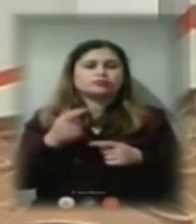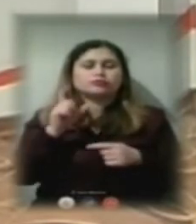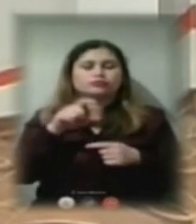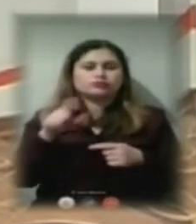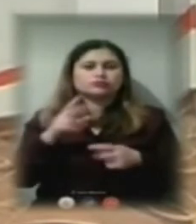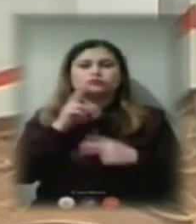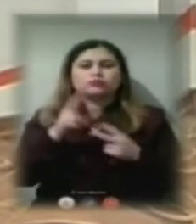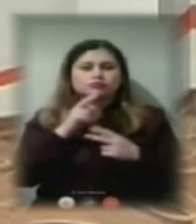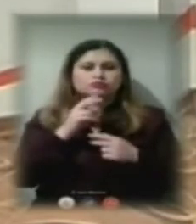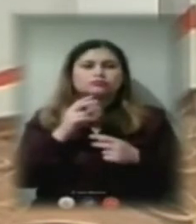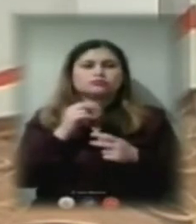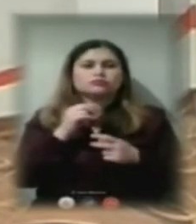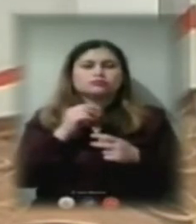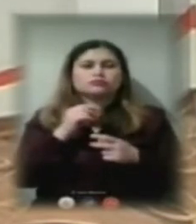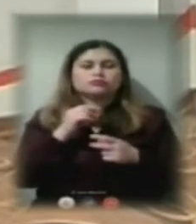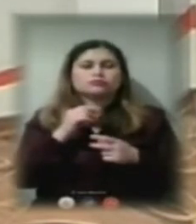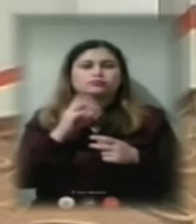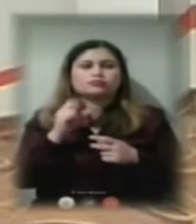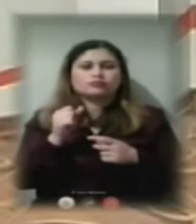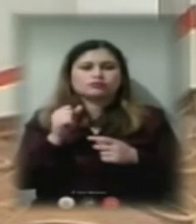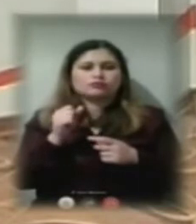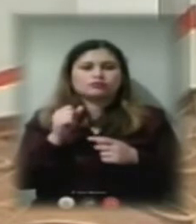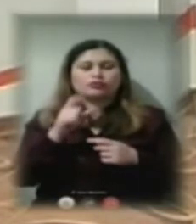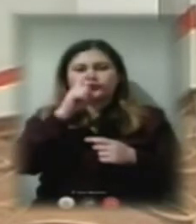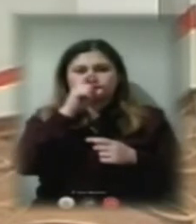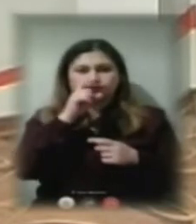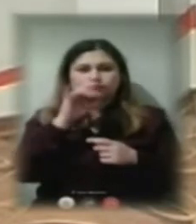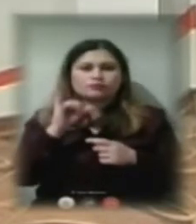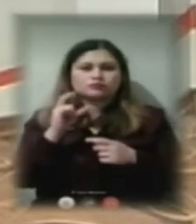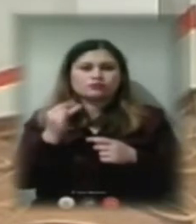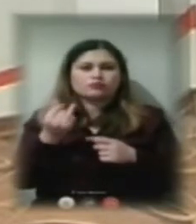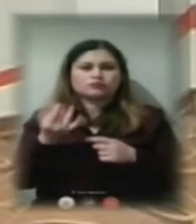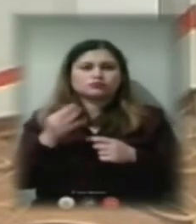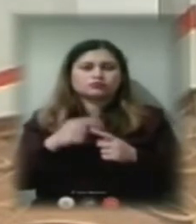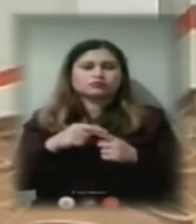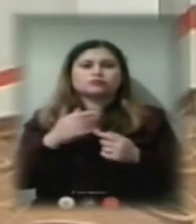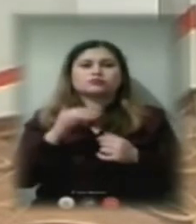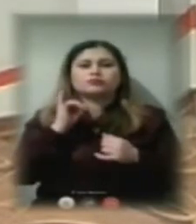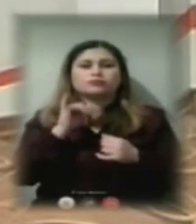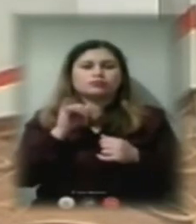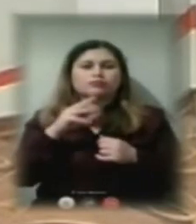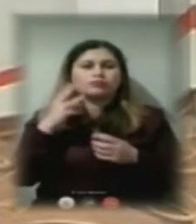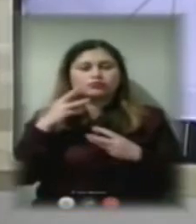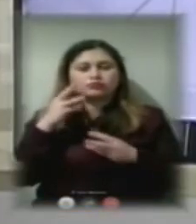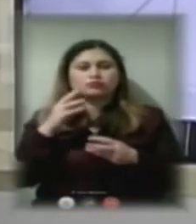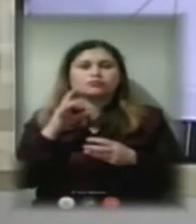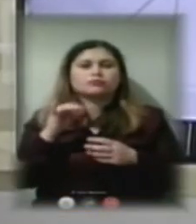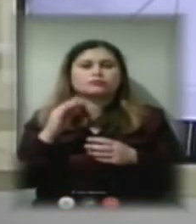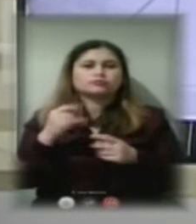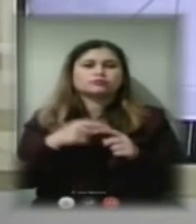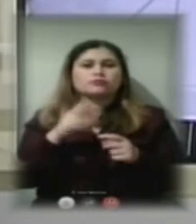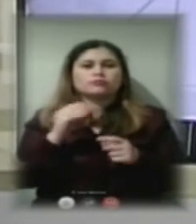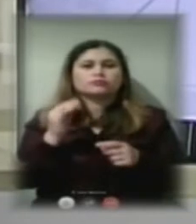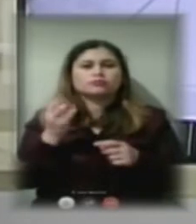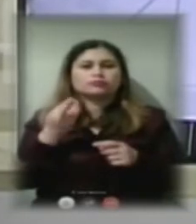на погану ізоляцію, там на якісь немодернізовані речі, котельні і таке інше. Але ж